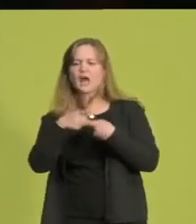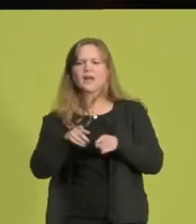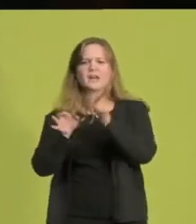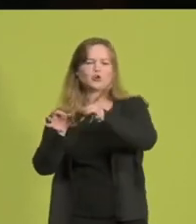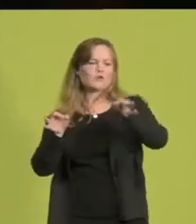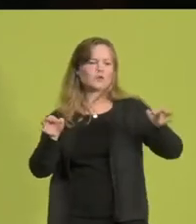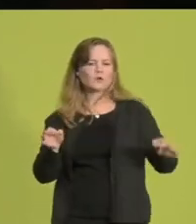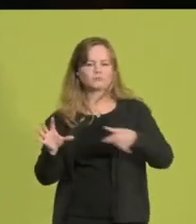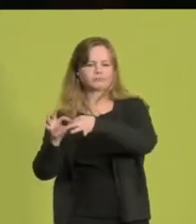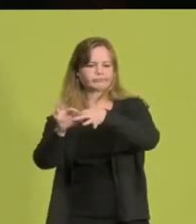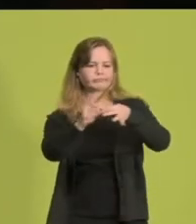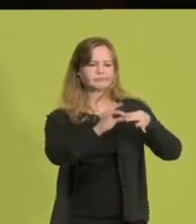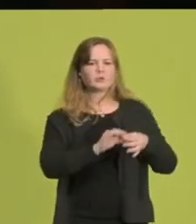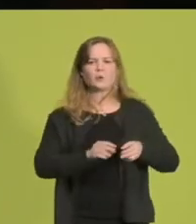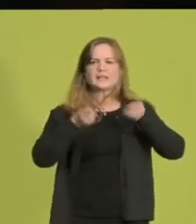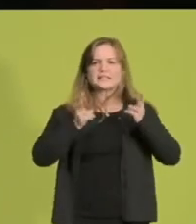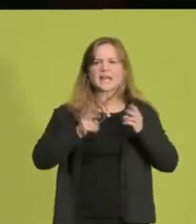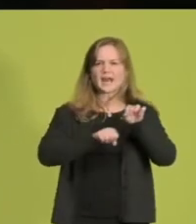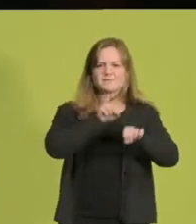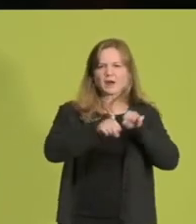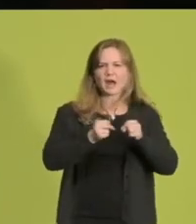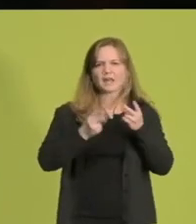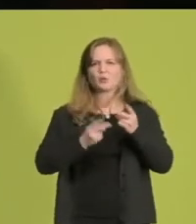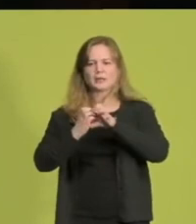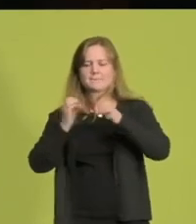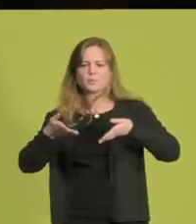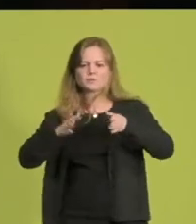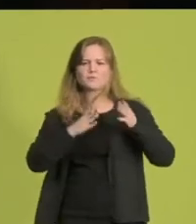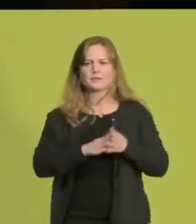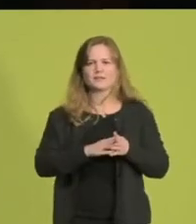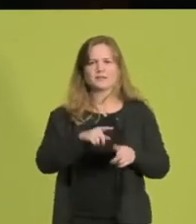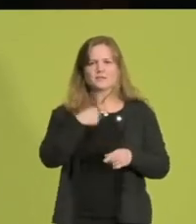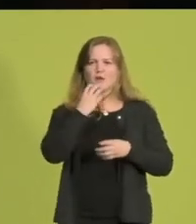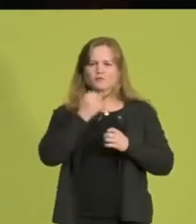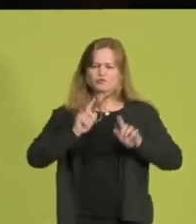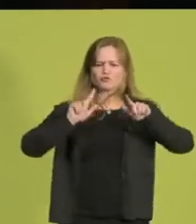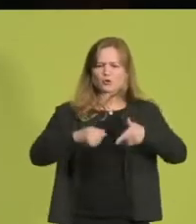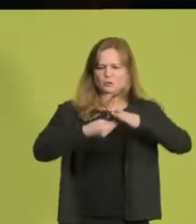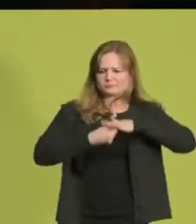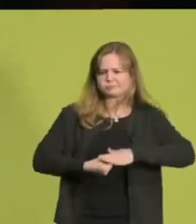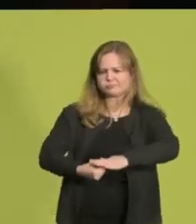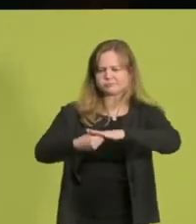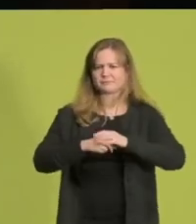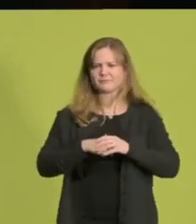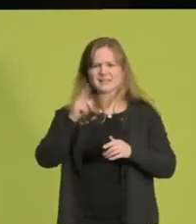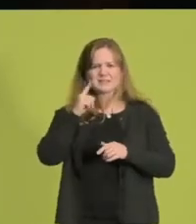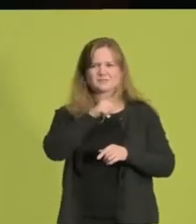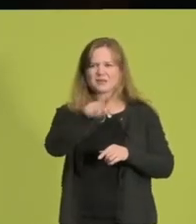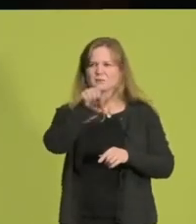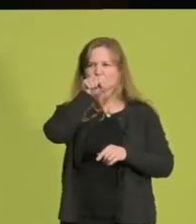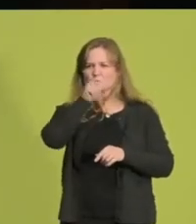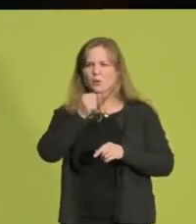Busverbindungen oder mit sicheren Radwegen, dann machen wir das möglich als Grüne. Ich weiß, wie sehr ihr alle in euren Kommunen